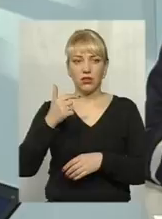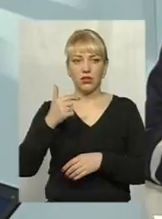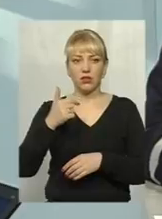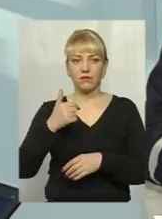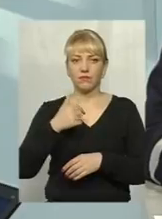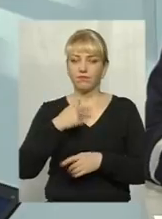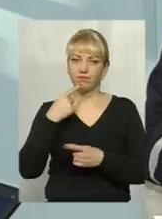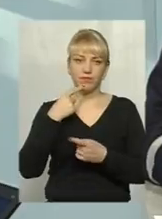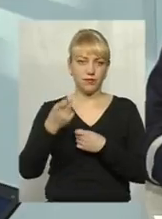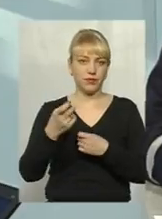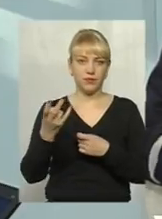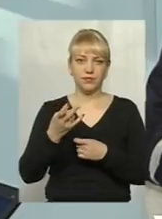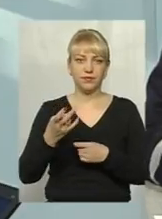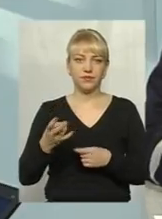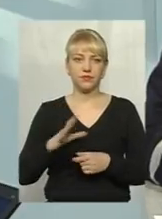і їй це не сказати. Дійсно,